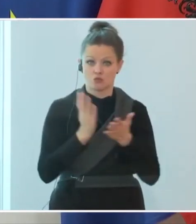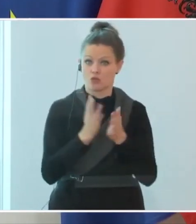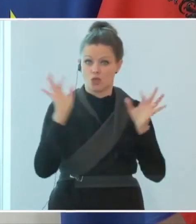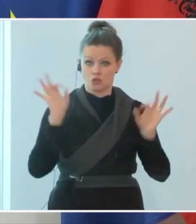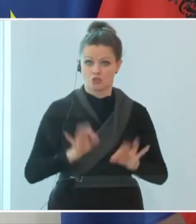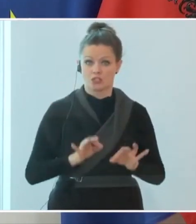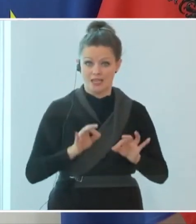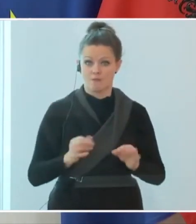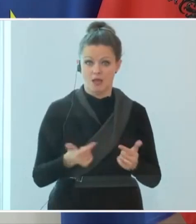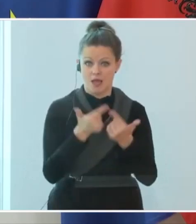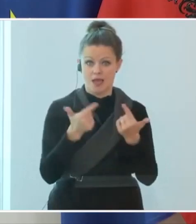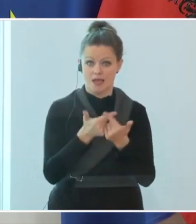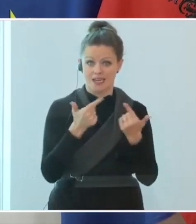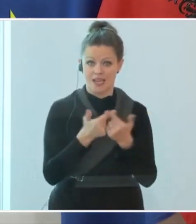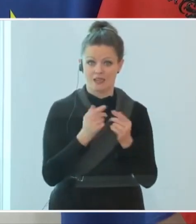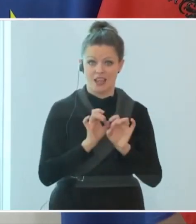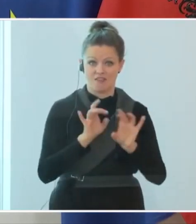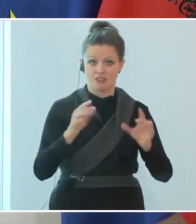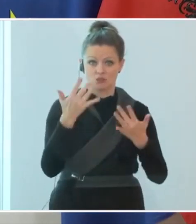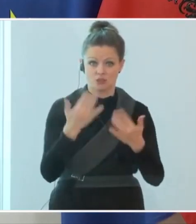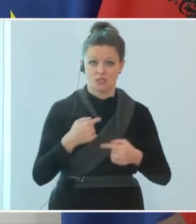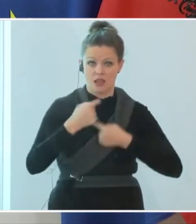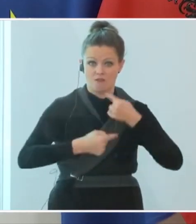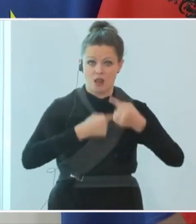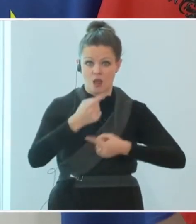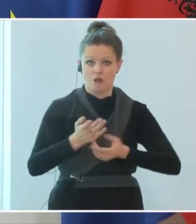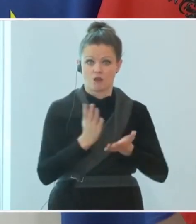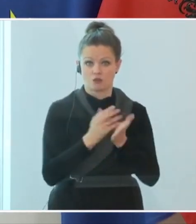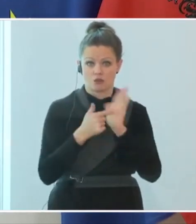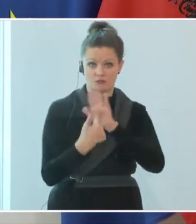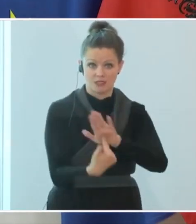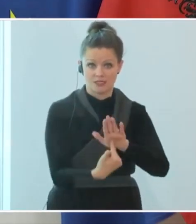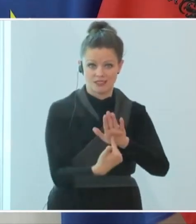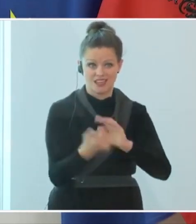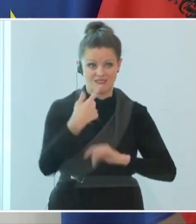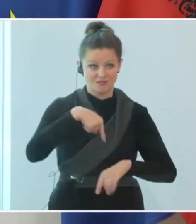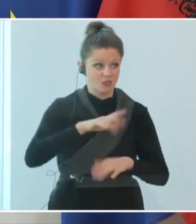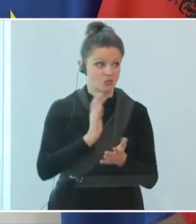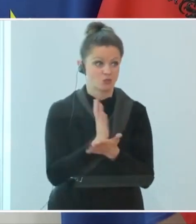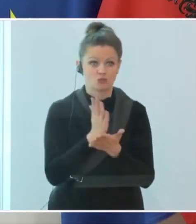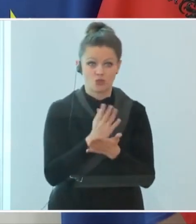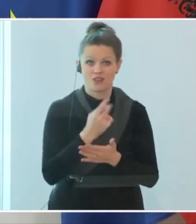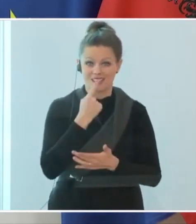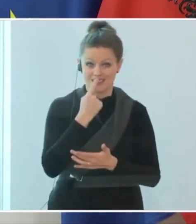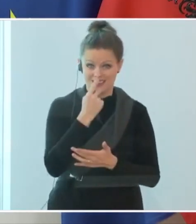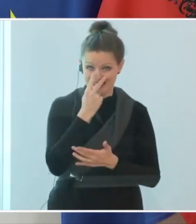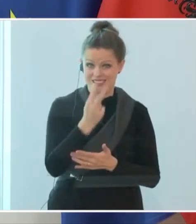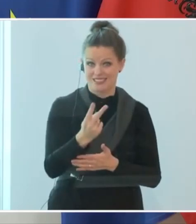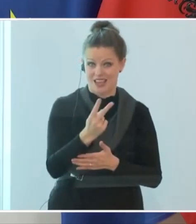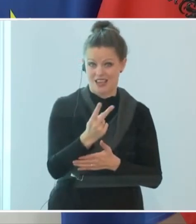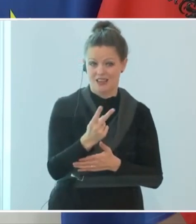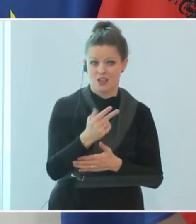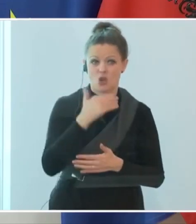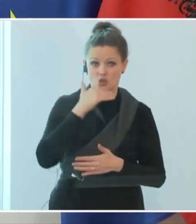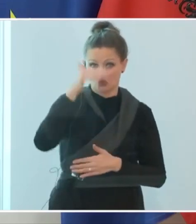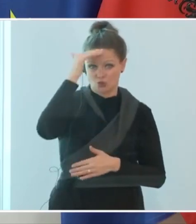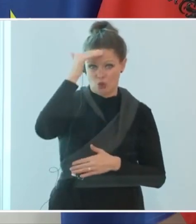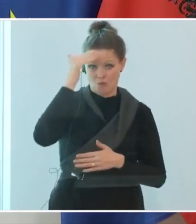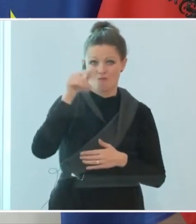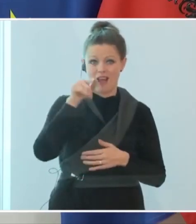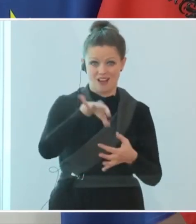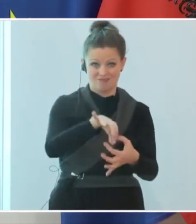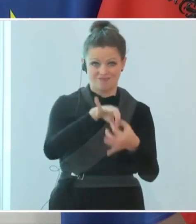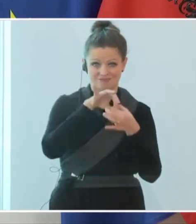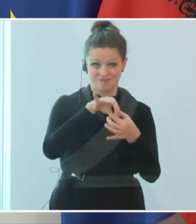Infektionszahlenverlauf geschildert und wir alle wurden Zeugen, dass die Rückreisebewegung aus den Sommermonaten